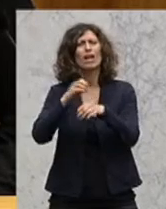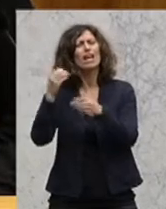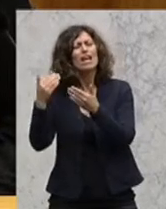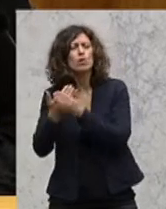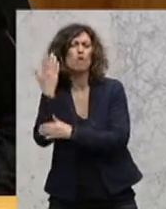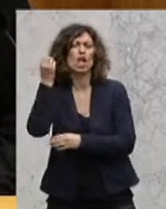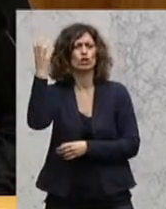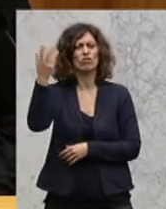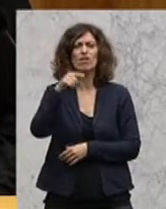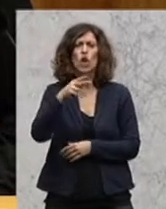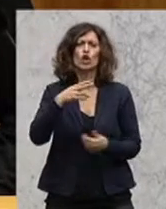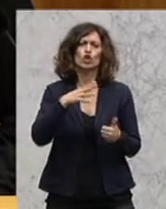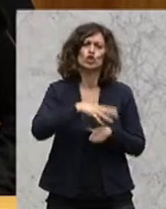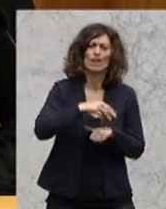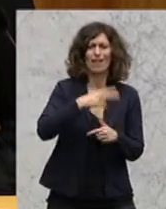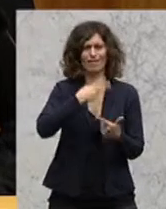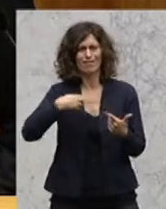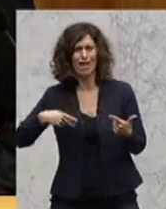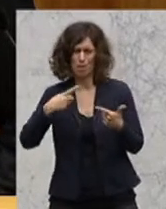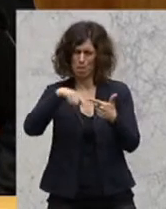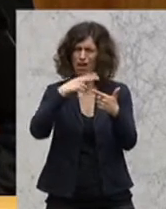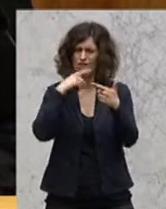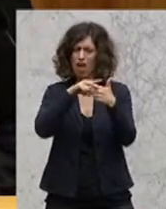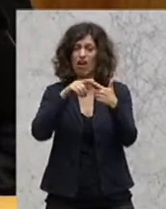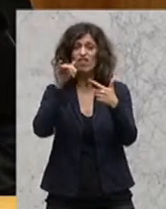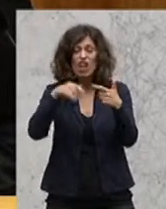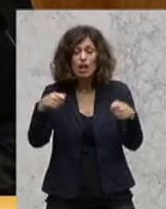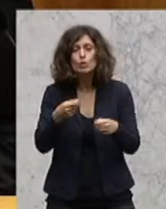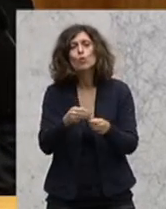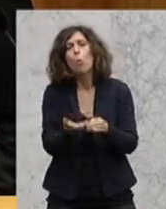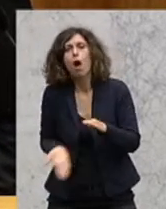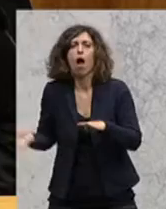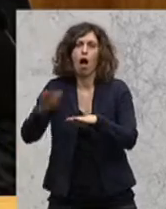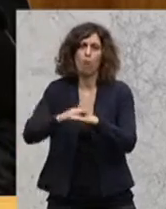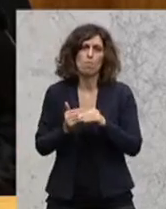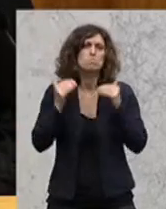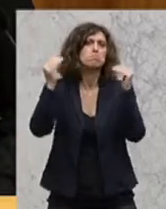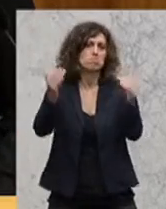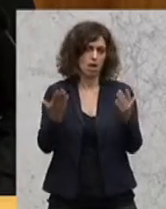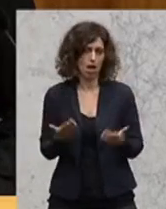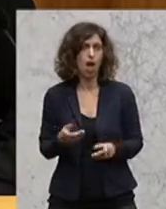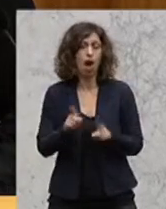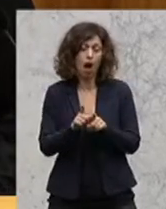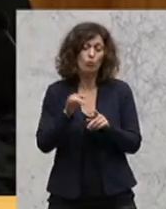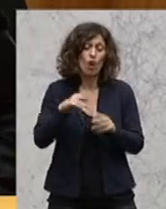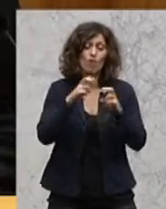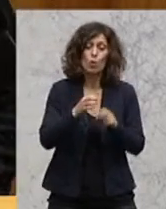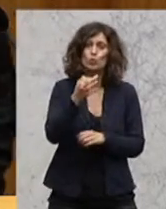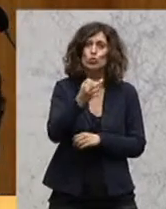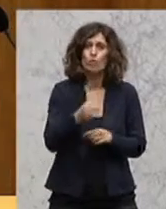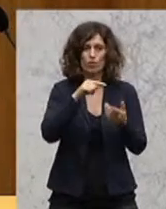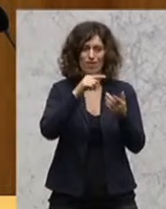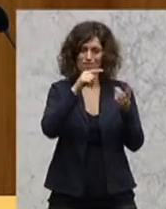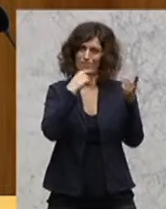Dänemark sehr wohl viel mehr investieren. Auch Forschungsquoten technisch. Und